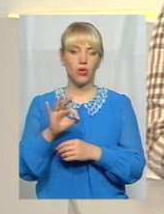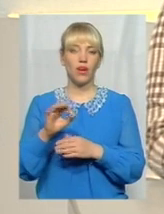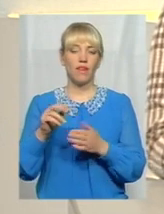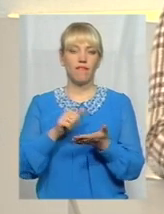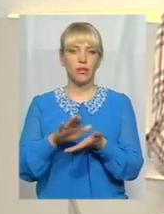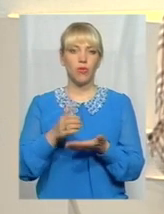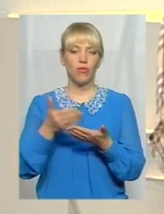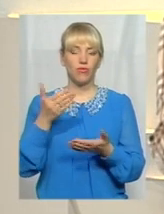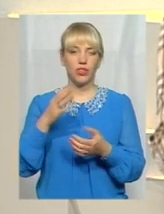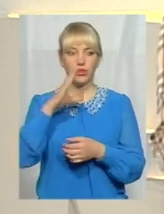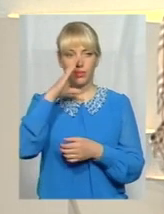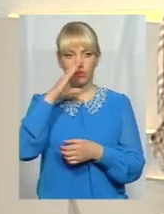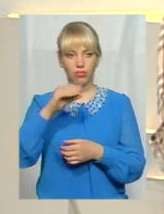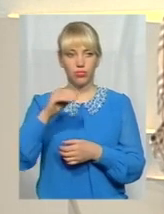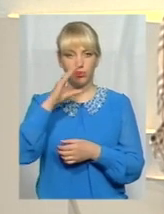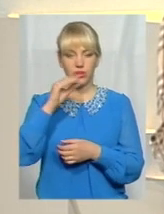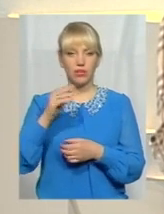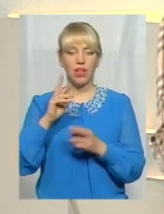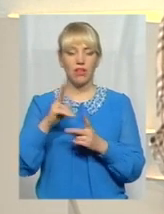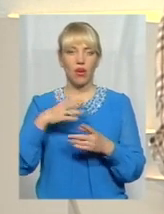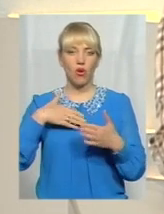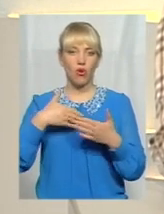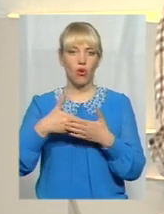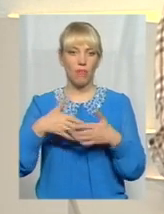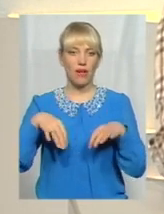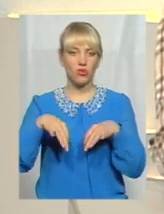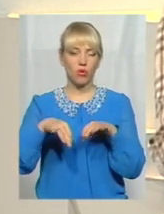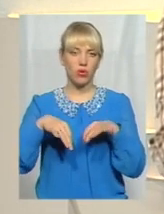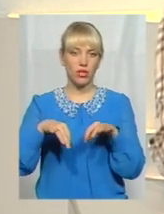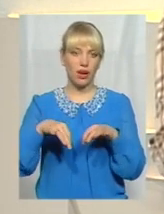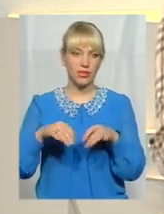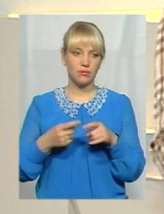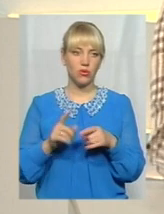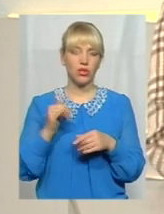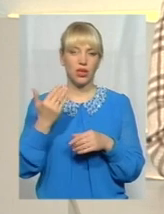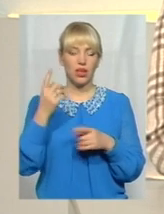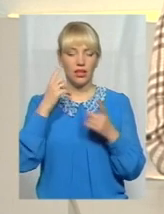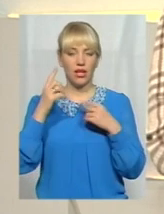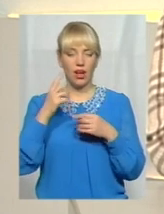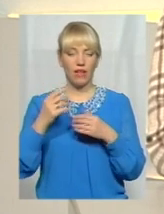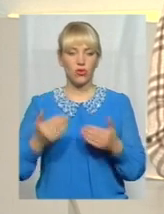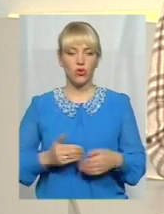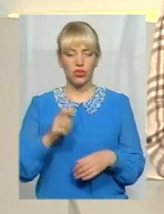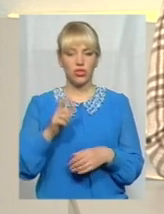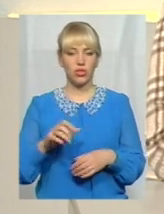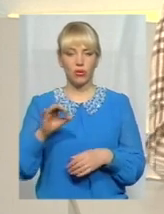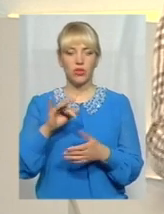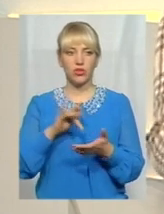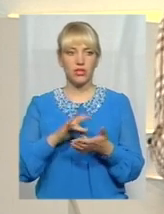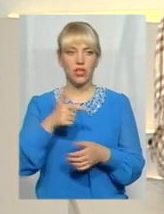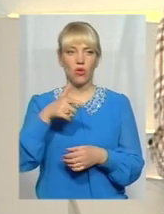малих автобусів як громадського транспорту. Її автор – житель обласного центру Микола